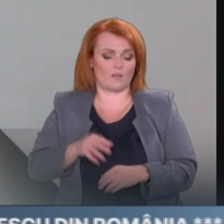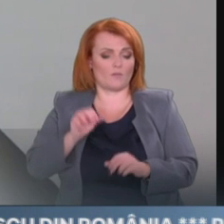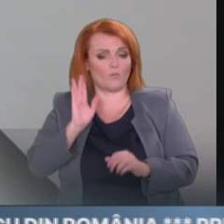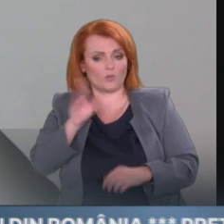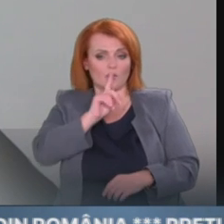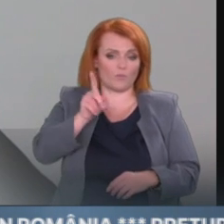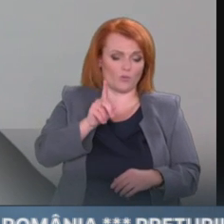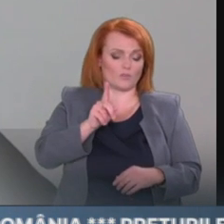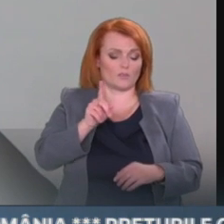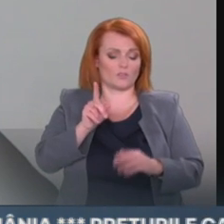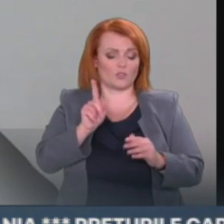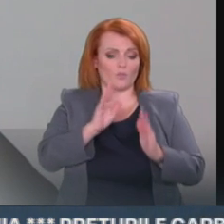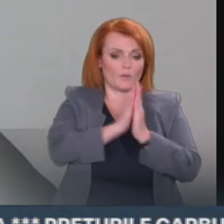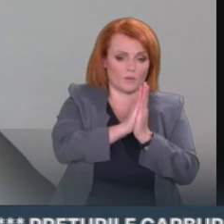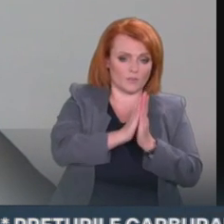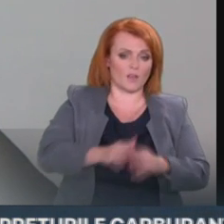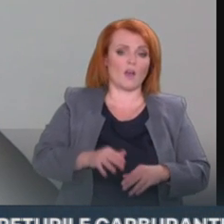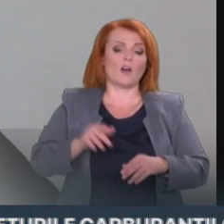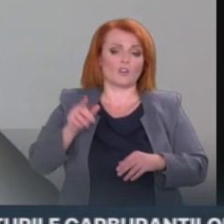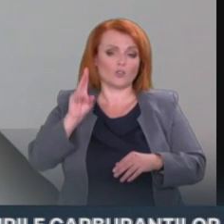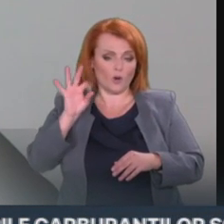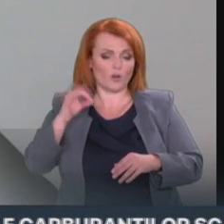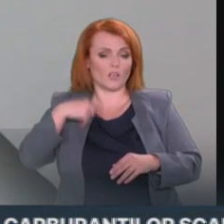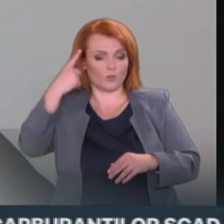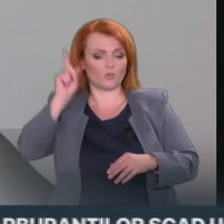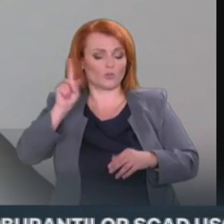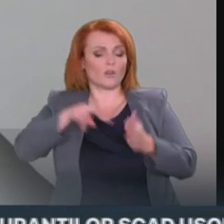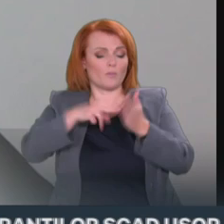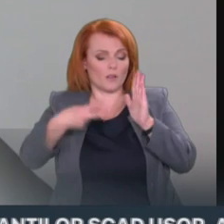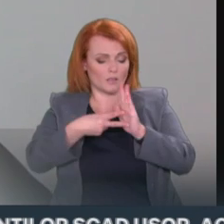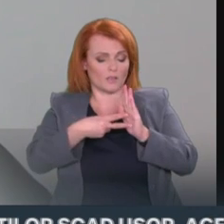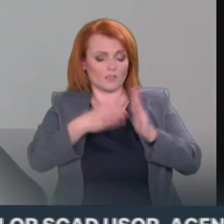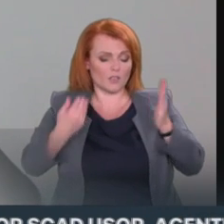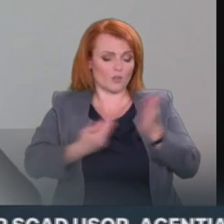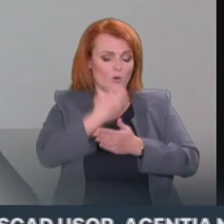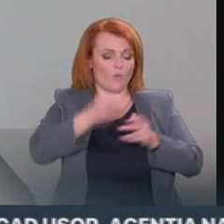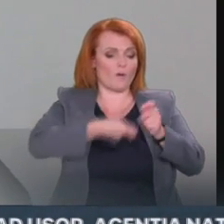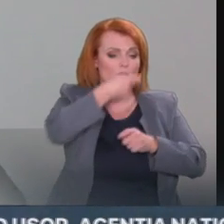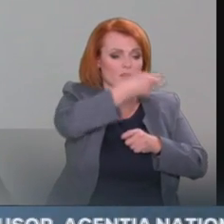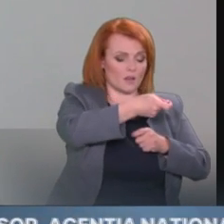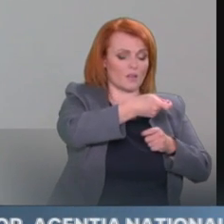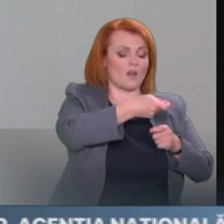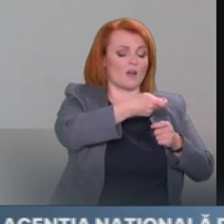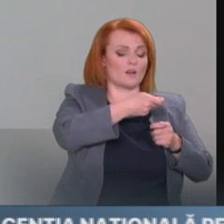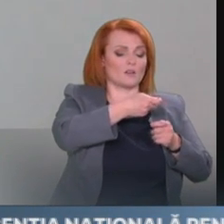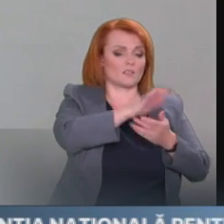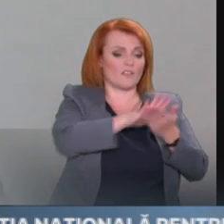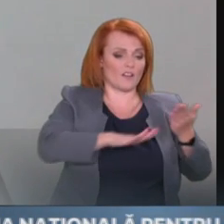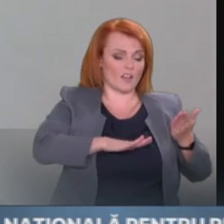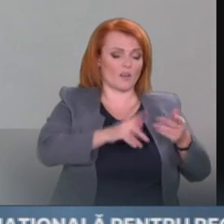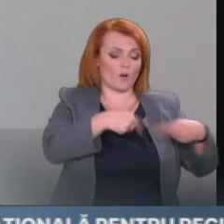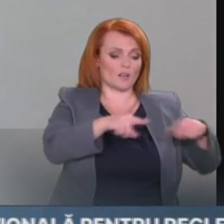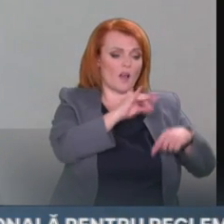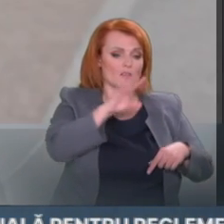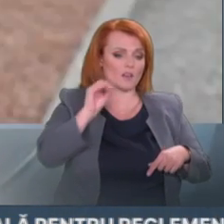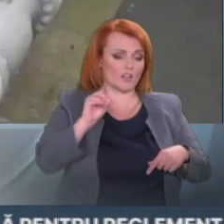să spun că va urma o solicisare către Andree prin care să se ceară revizoria tarifilor. Dar, în același timp, trebuie să luăm considerație